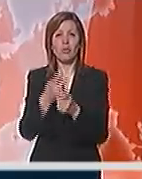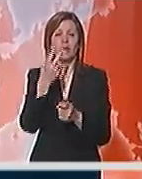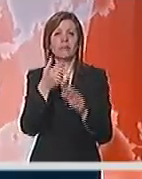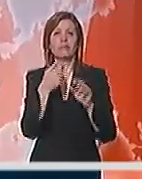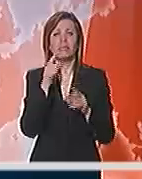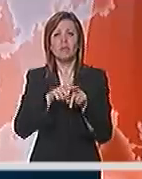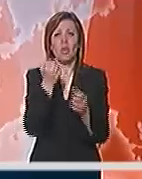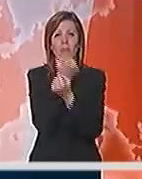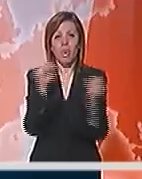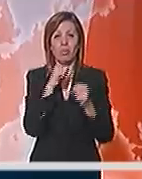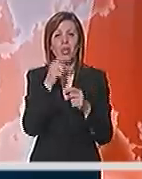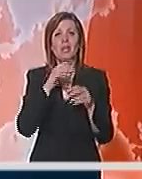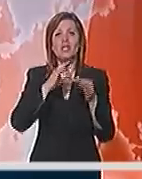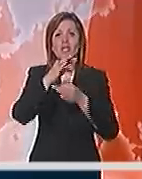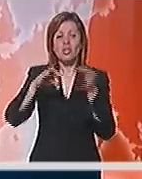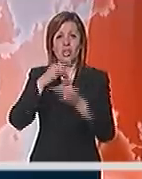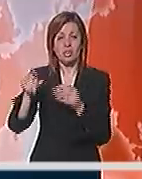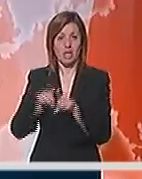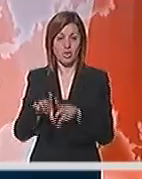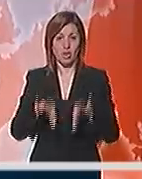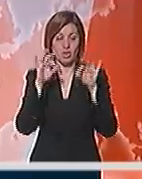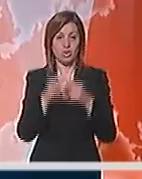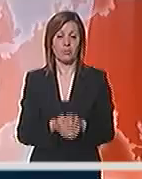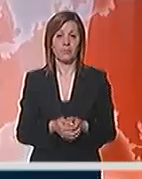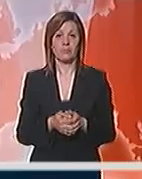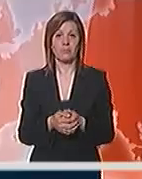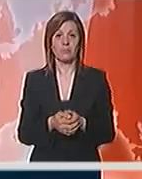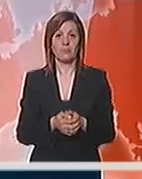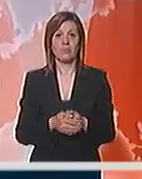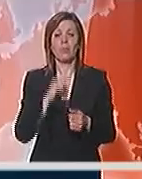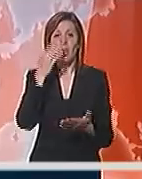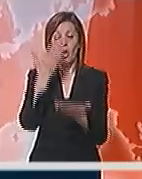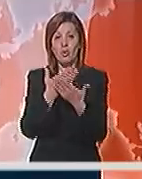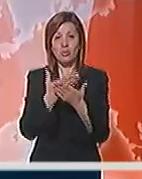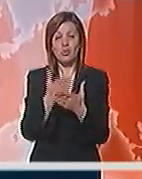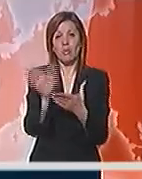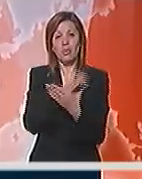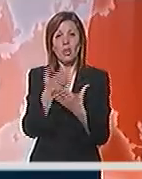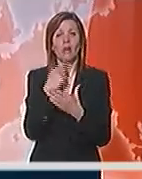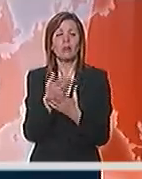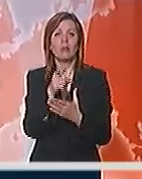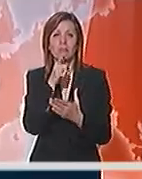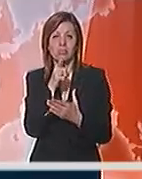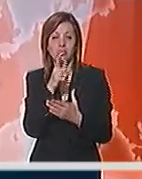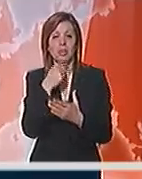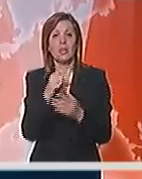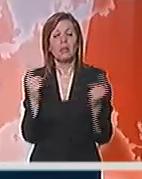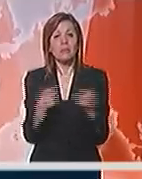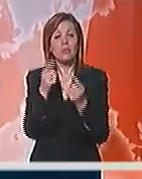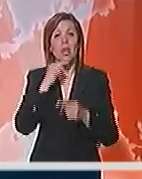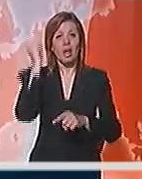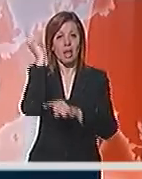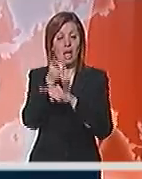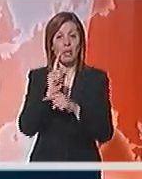minobacač i žice za detonaciju. Na osnovu međunarodne poternice Interpola raspisane po